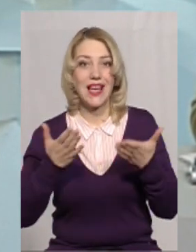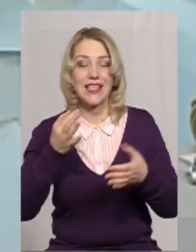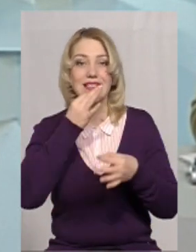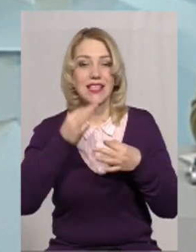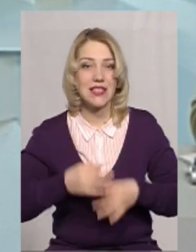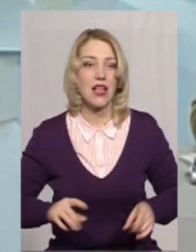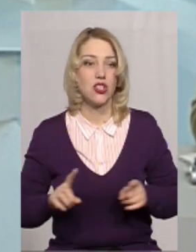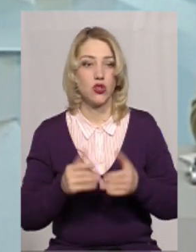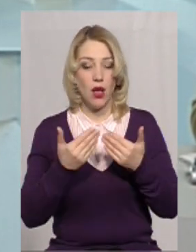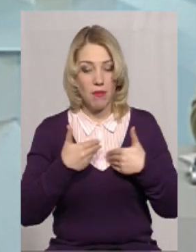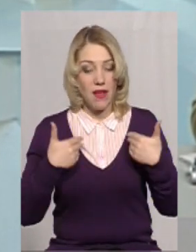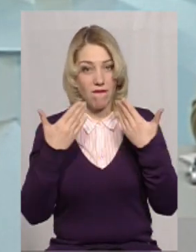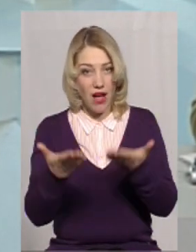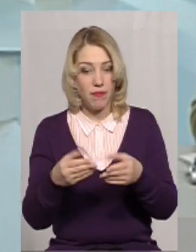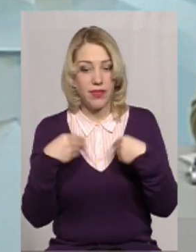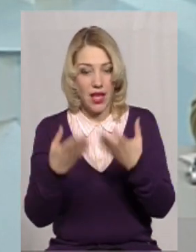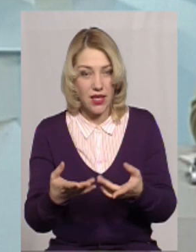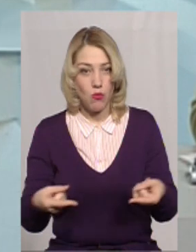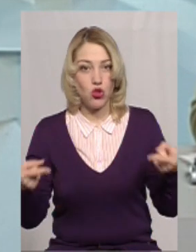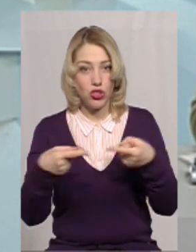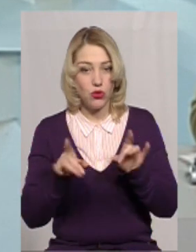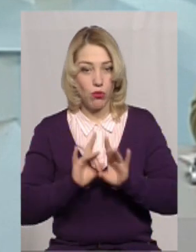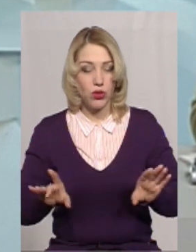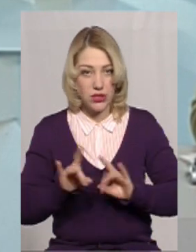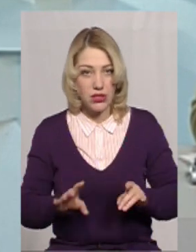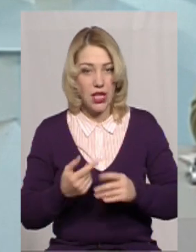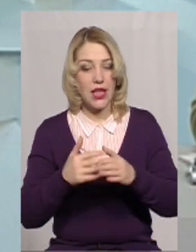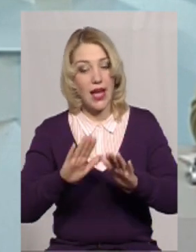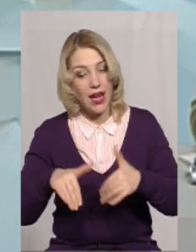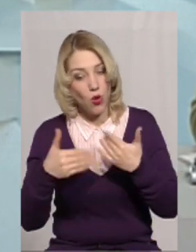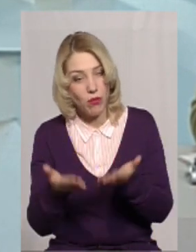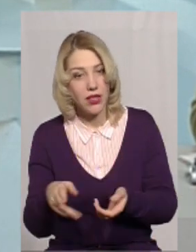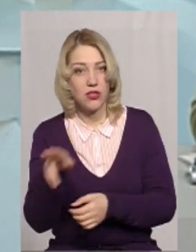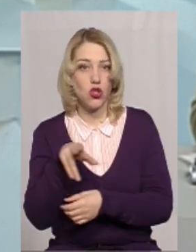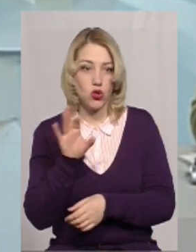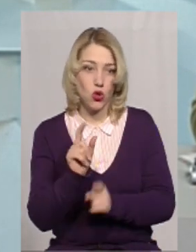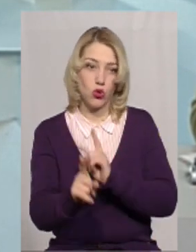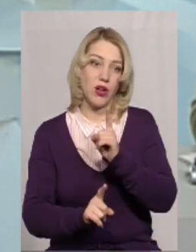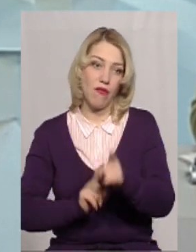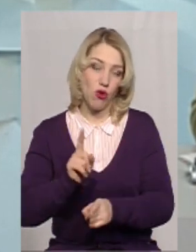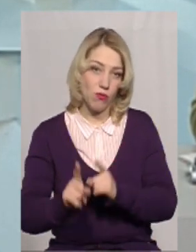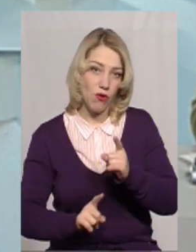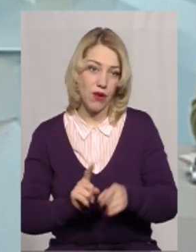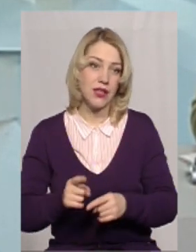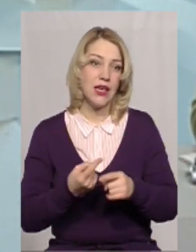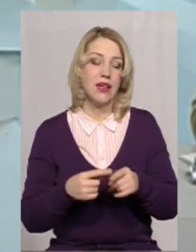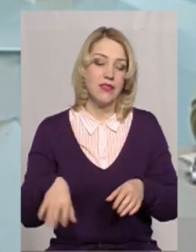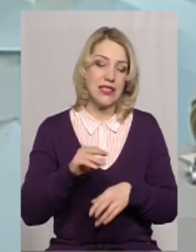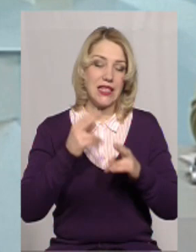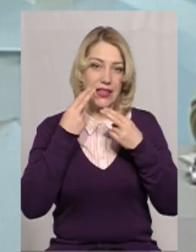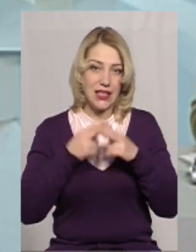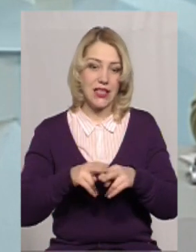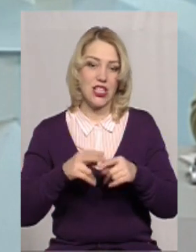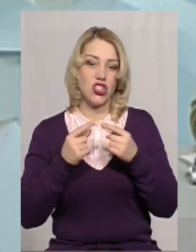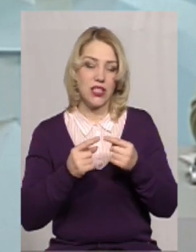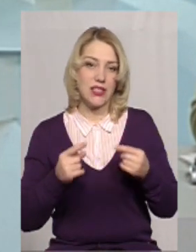сказали, що ми вам даємо, чітко пояснили, ми вам даємо рекомендації щодо реформування. Всі технічні